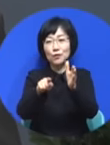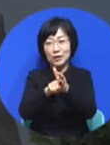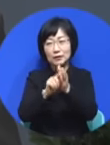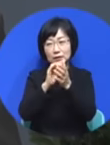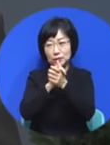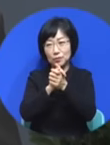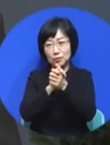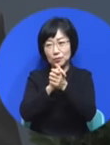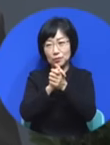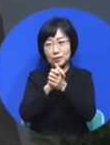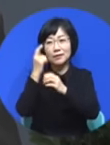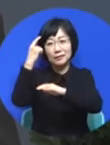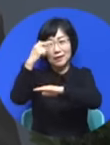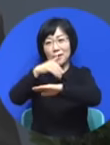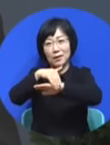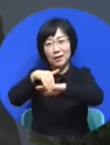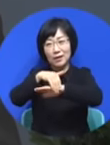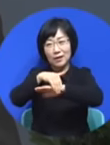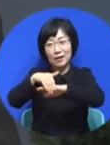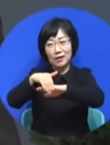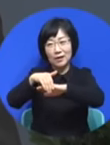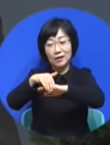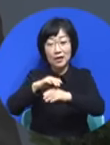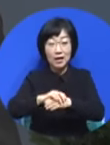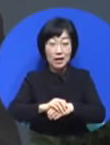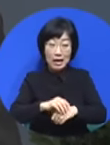안 잡고 싶다 안 하세요.